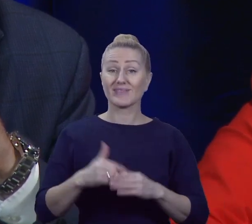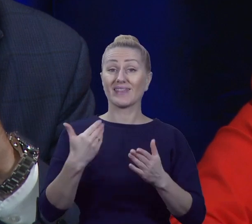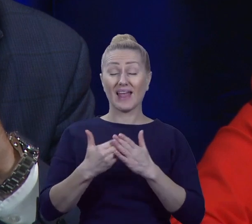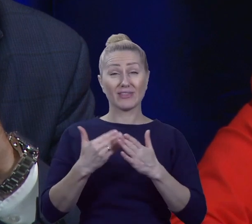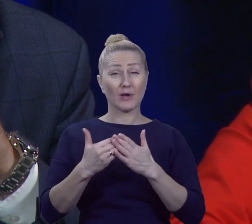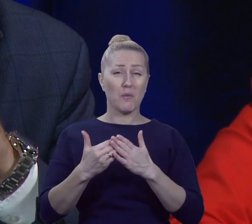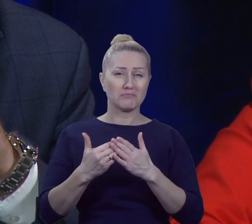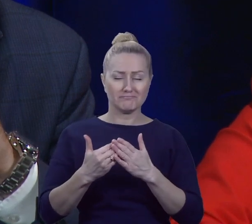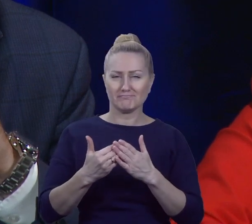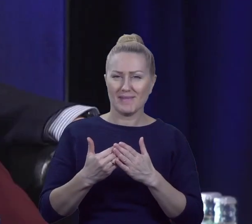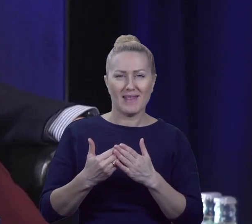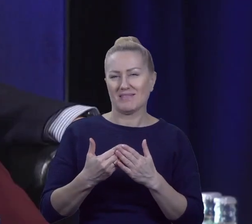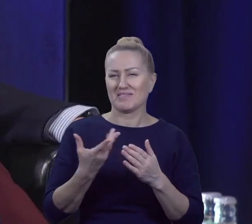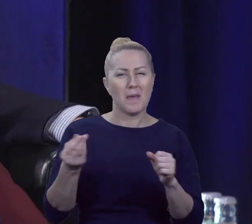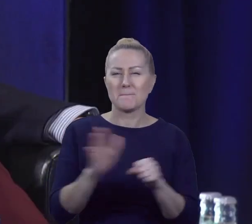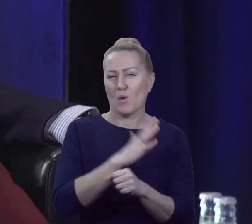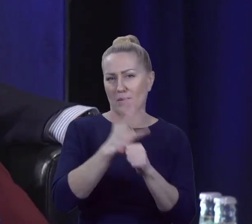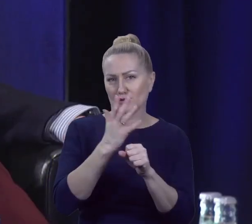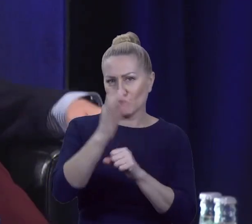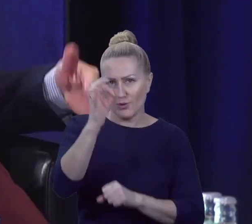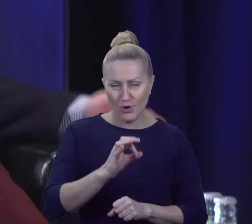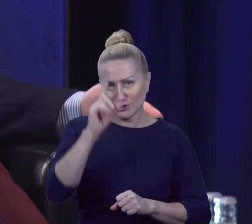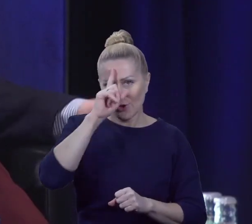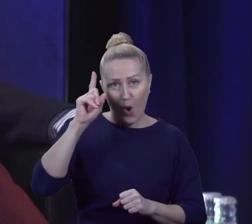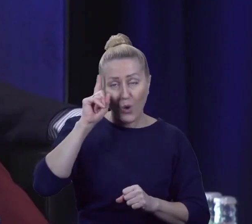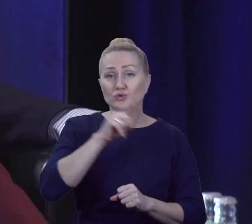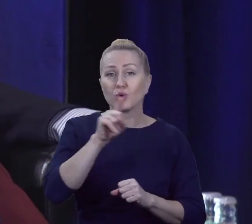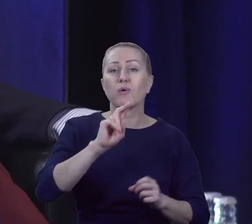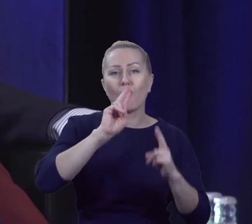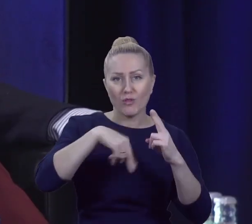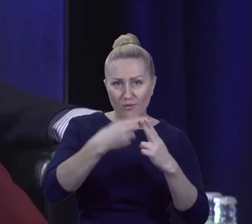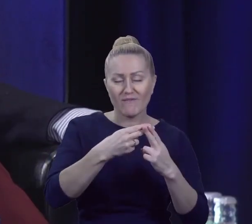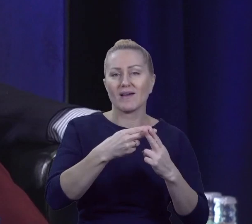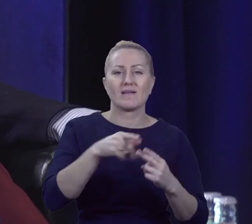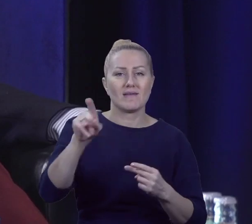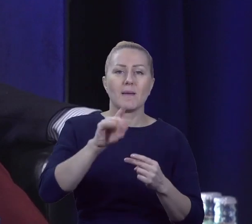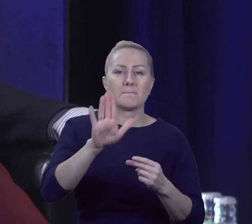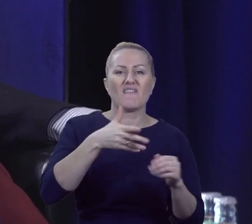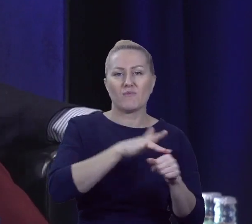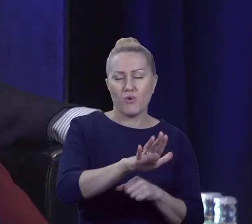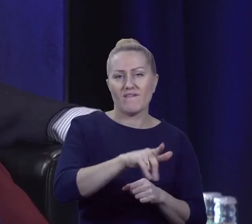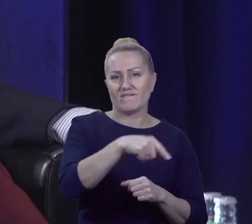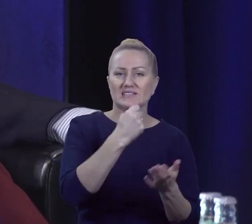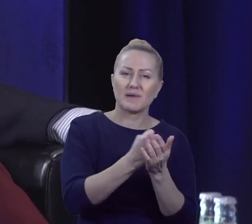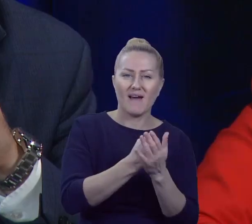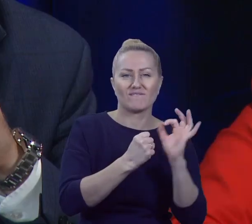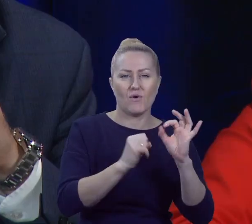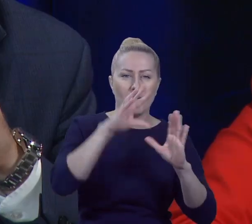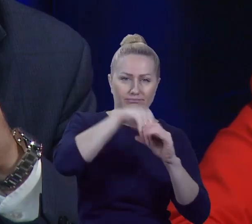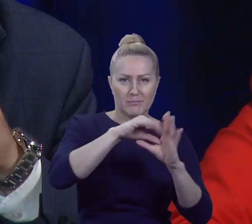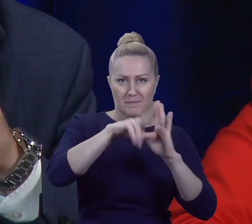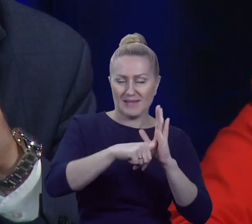połowy respondentów w badaniach wskazuje, że ma wpływ na sprawy swojego miasta czy też gminy. Ale wydaje mi się, że